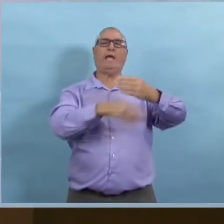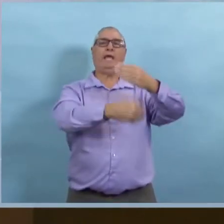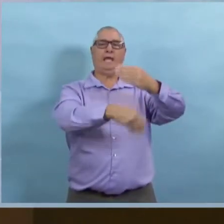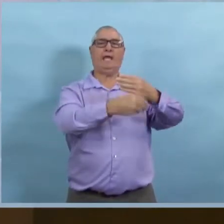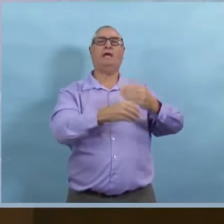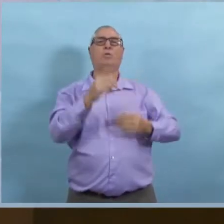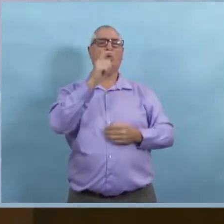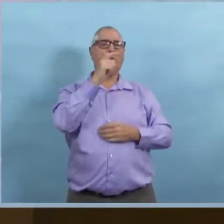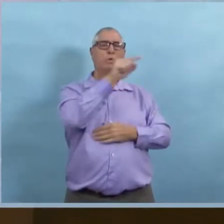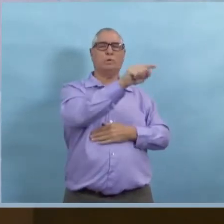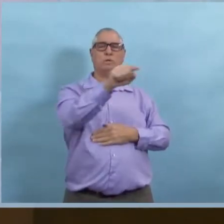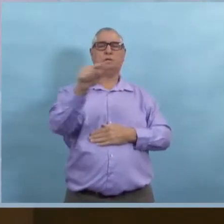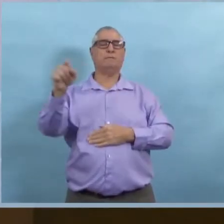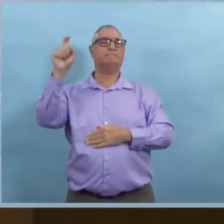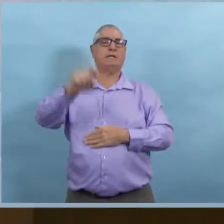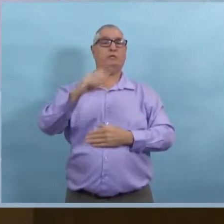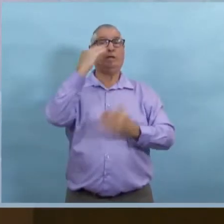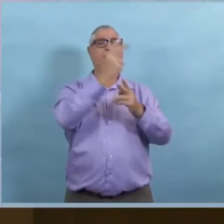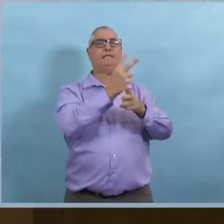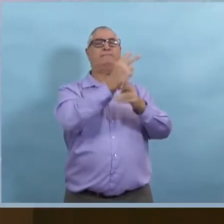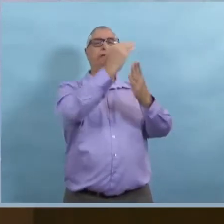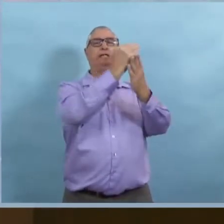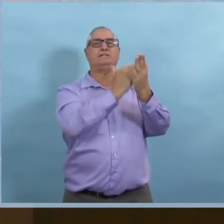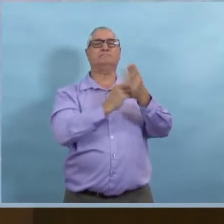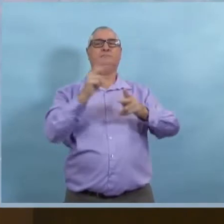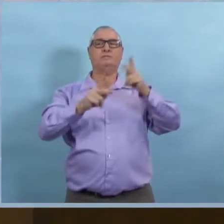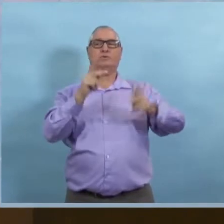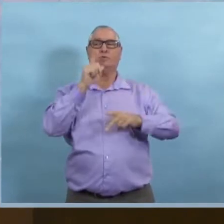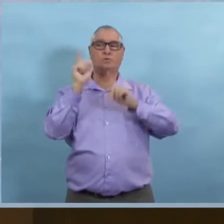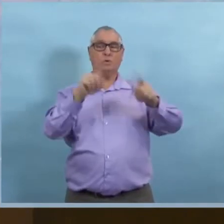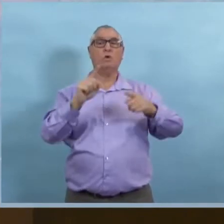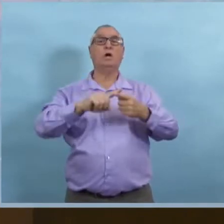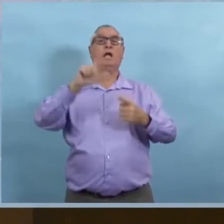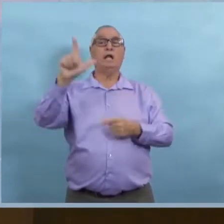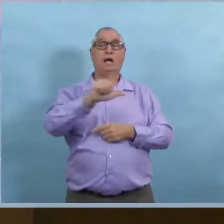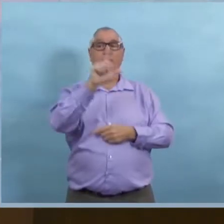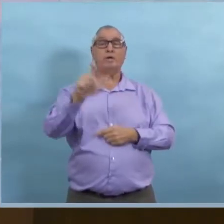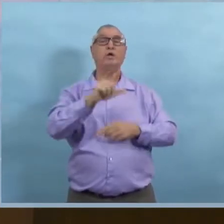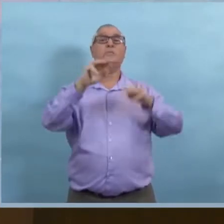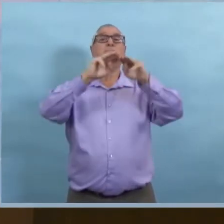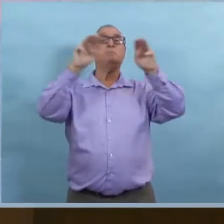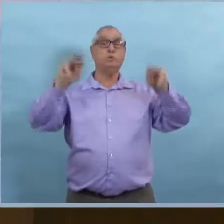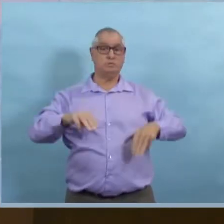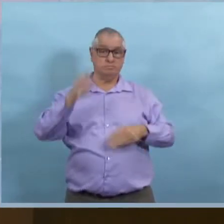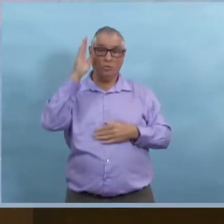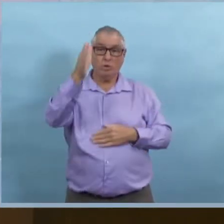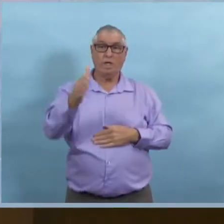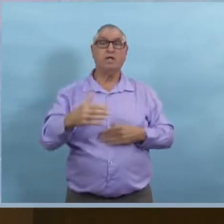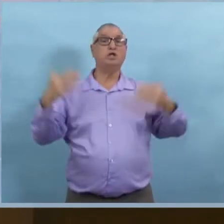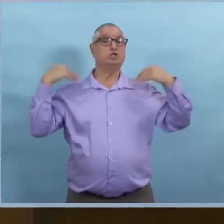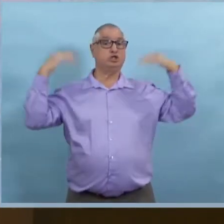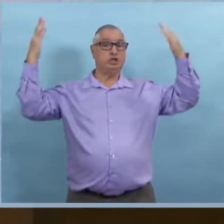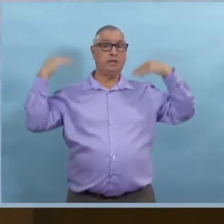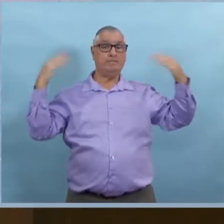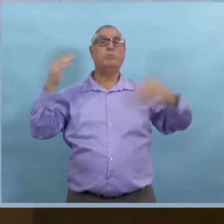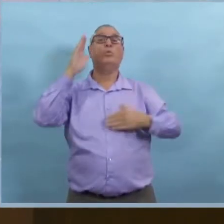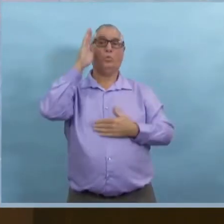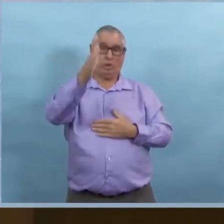le suivi des coordonnées des clients, comme par exemple les musées, les galeries d'art et les établissements de gym.